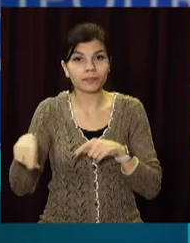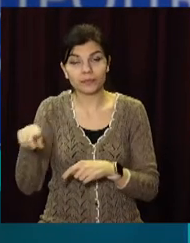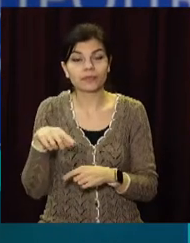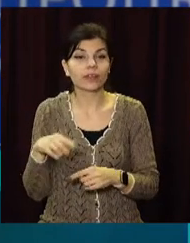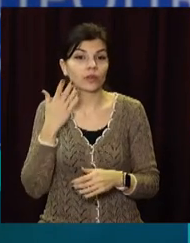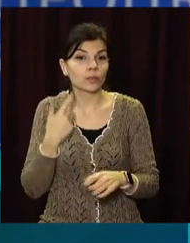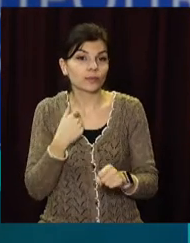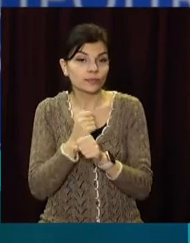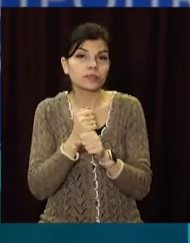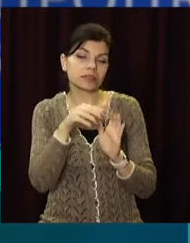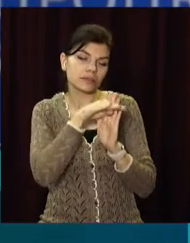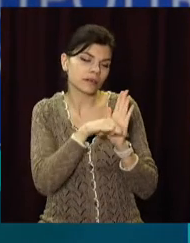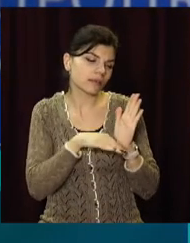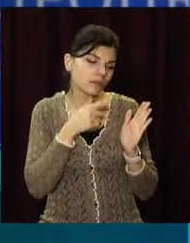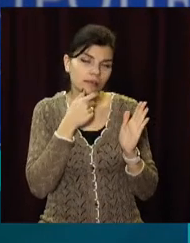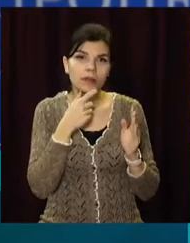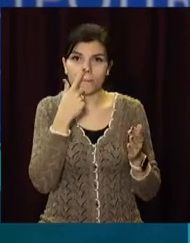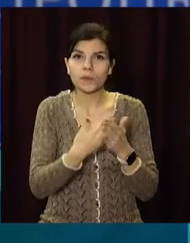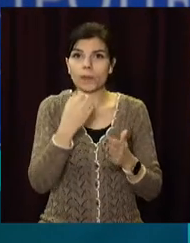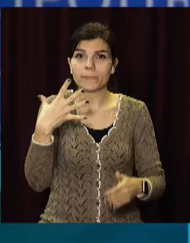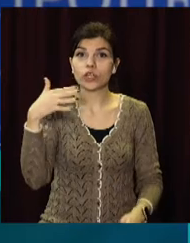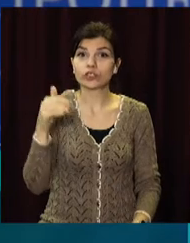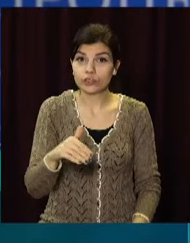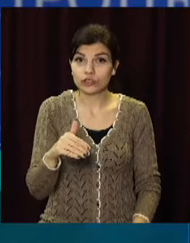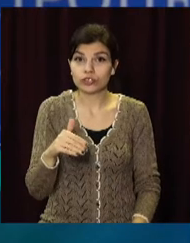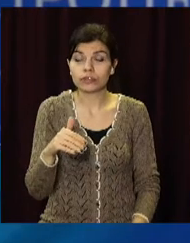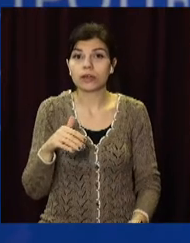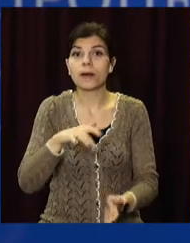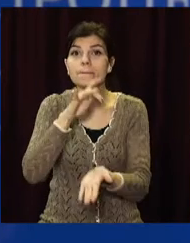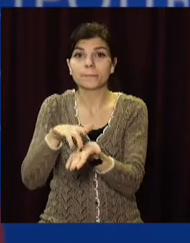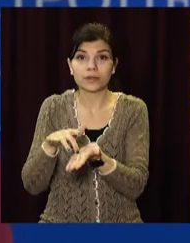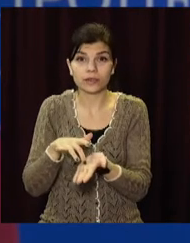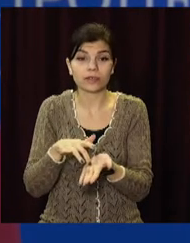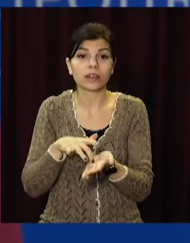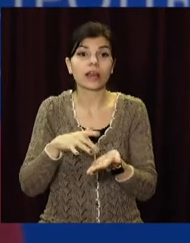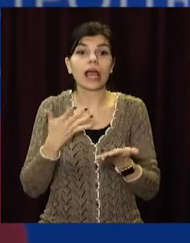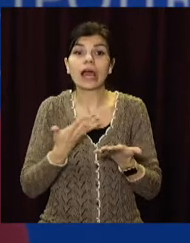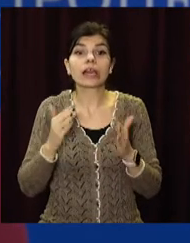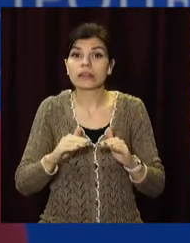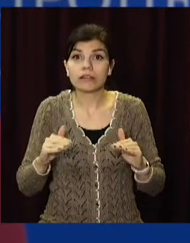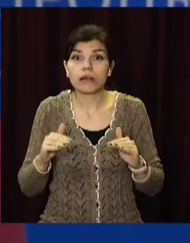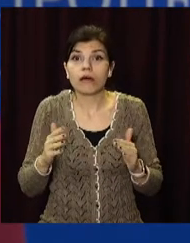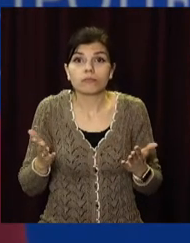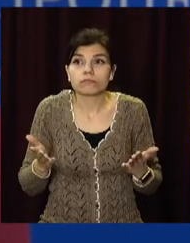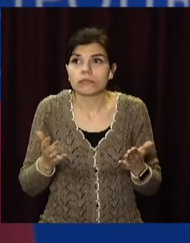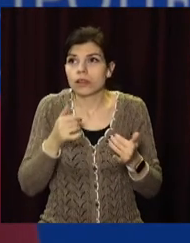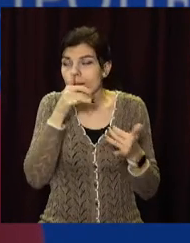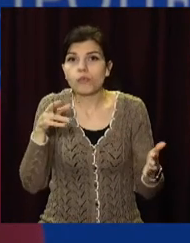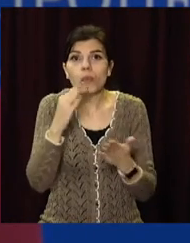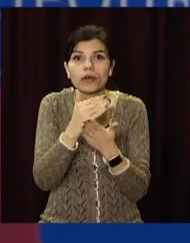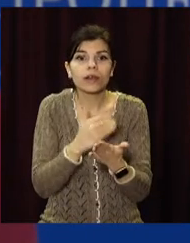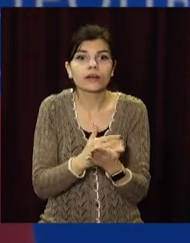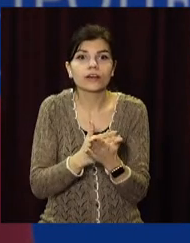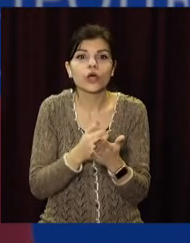зробили статистику, майже 15 тисяч місць дітей, які не могли потрапляти по програмі